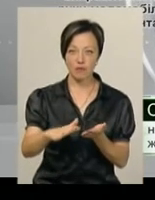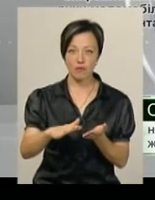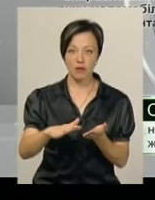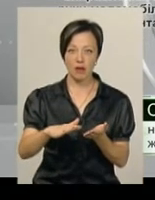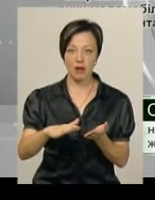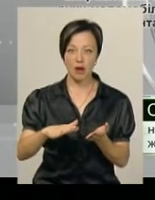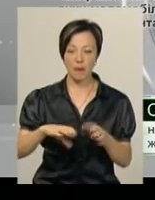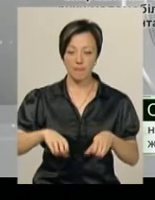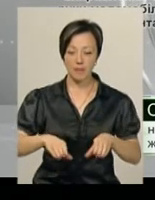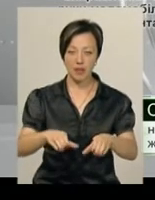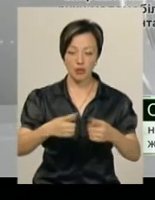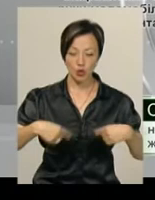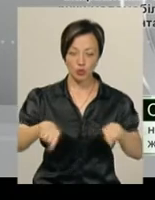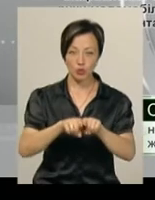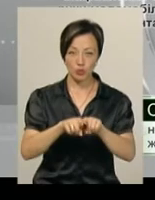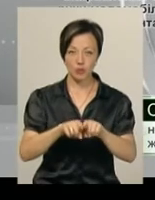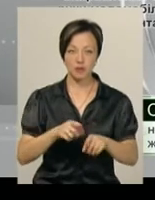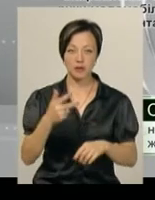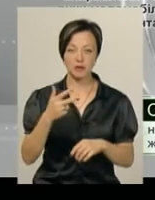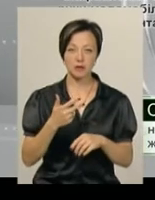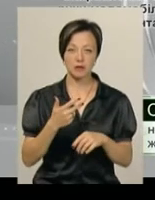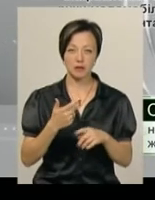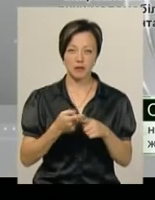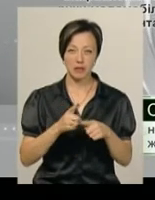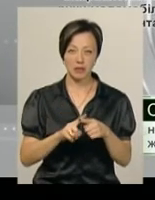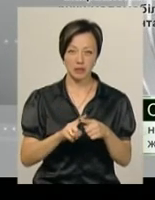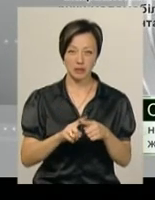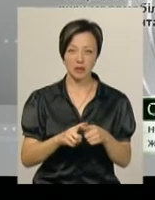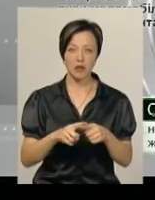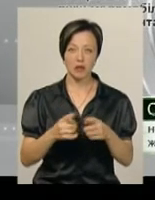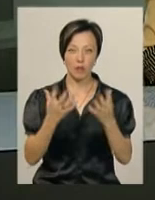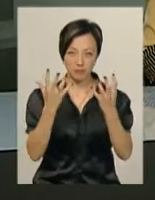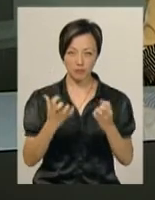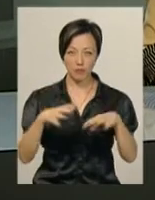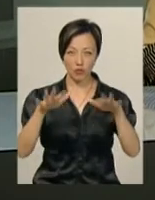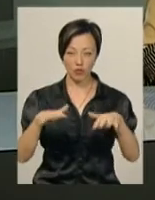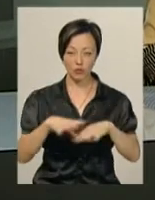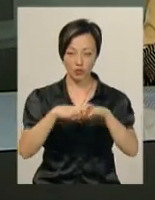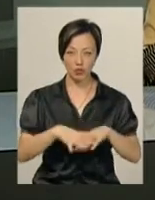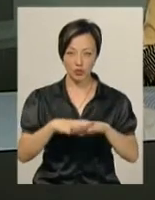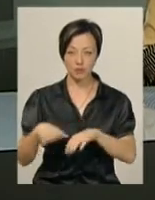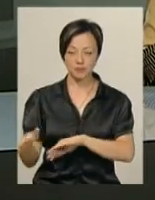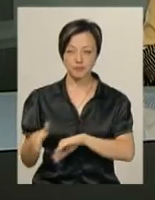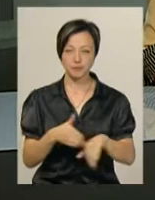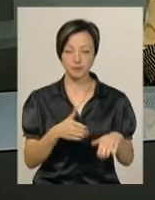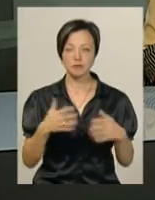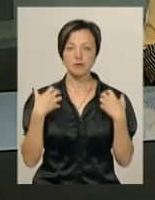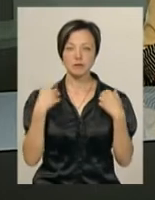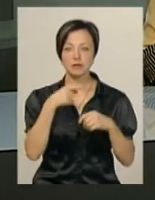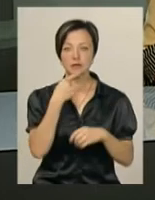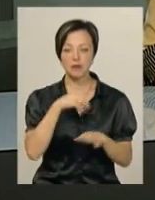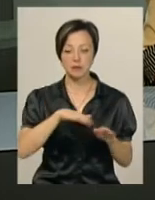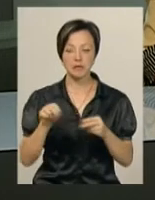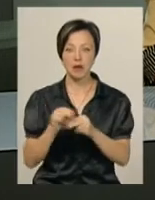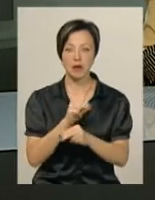демонтаж і монтаж в кількості 33 штук і дещо приймальних вщиток. За словами Світлани Надоховської,